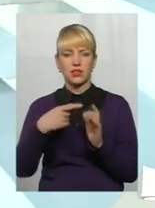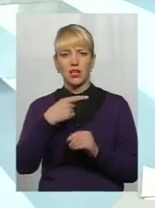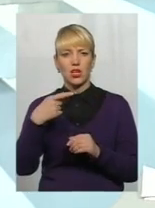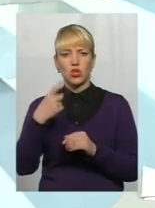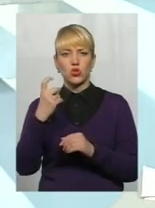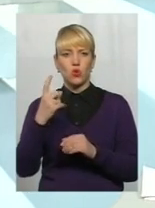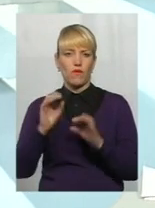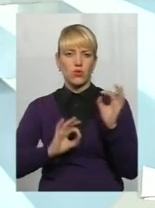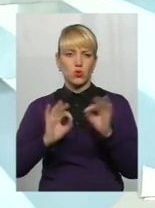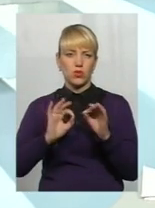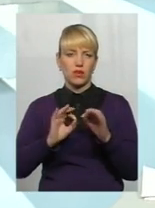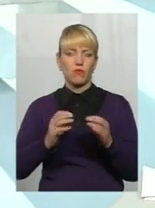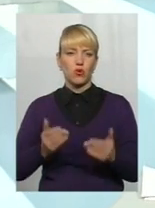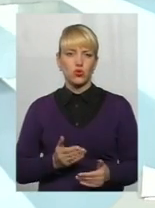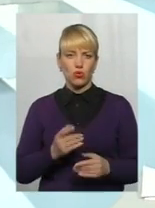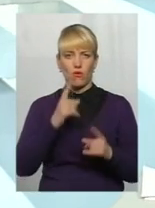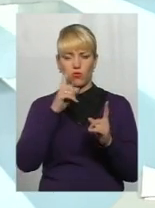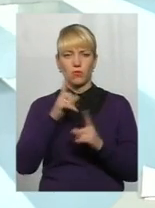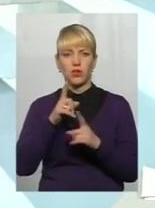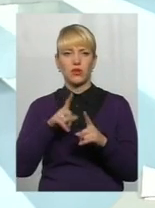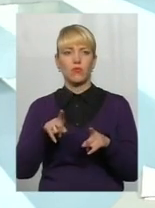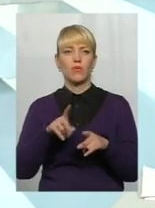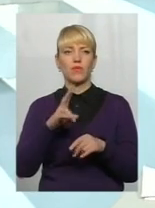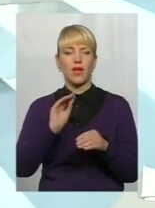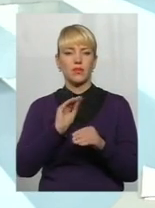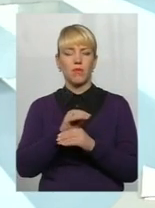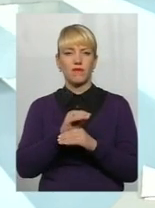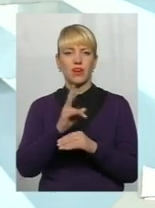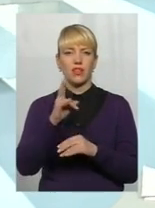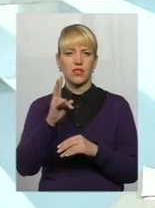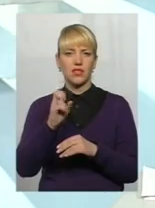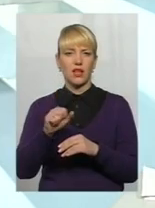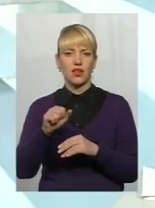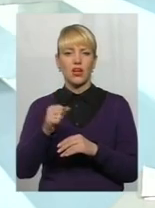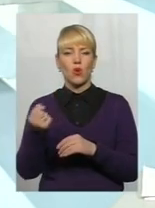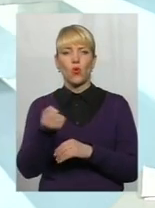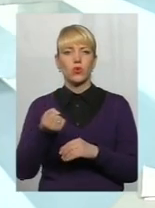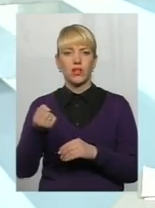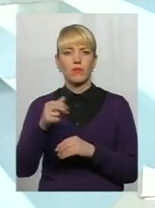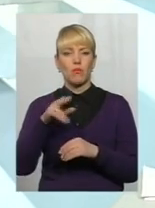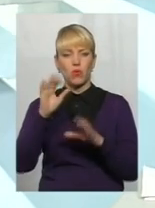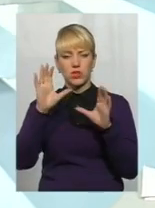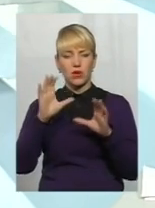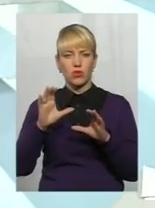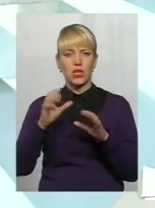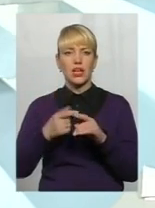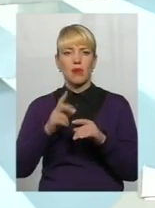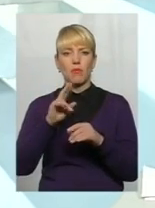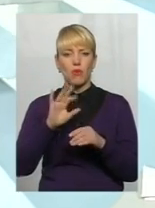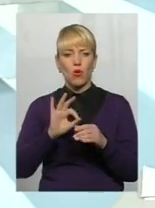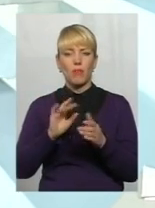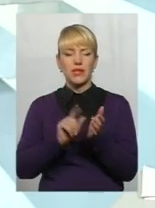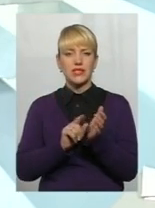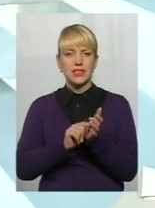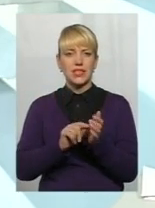100% прожиткового мінімуму. Надбавка на утриманців по закону про пенсійне забезпечення осіб,